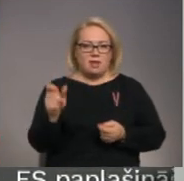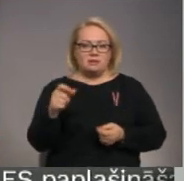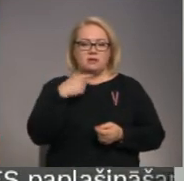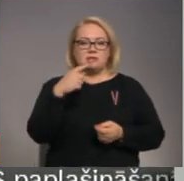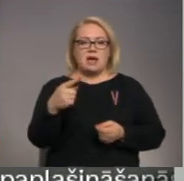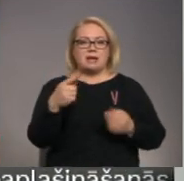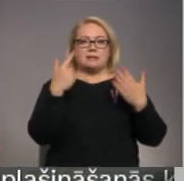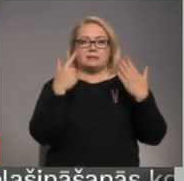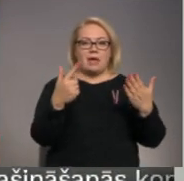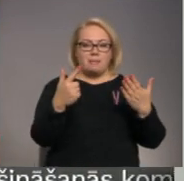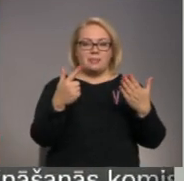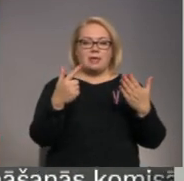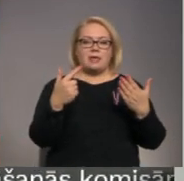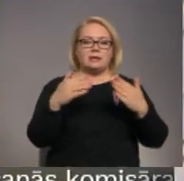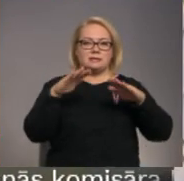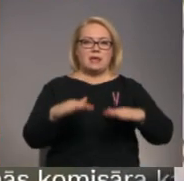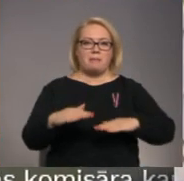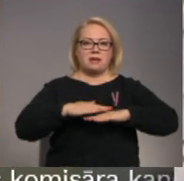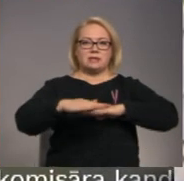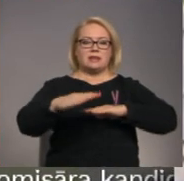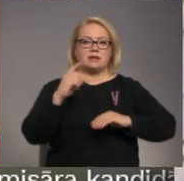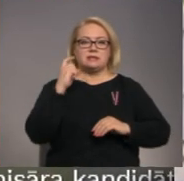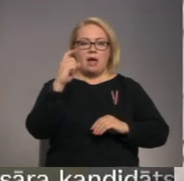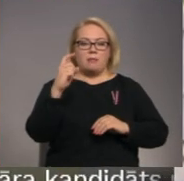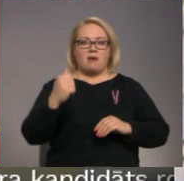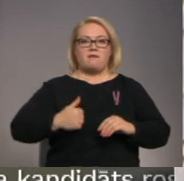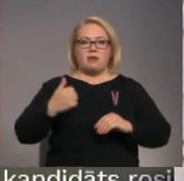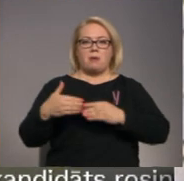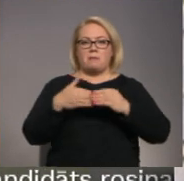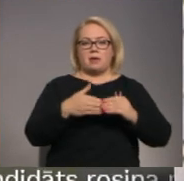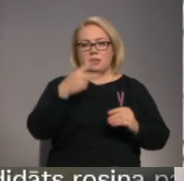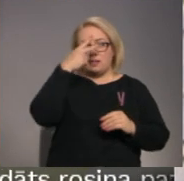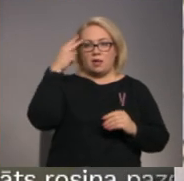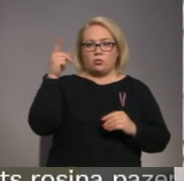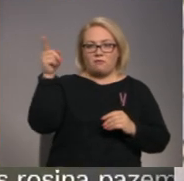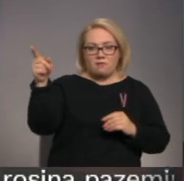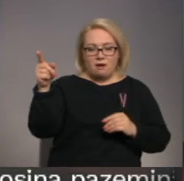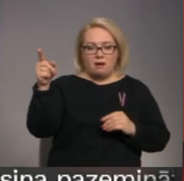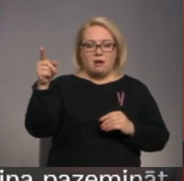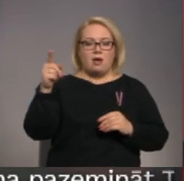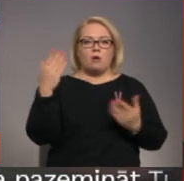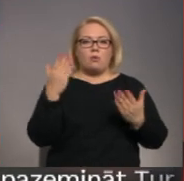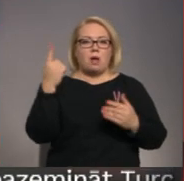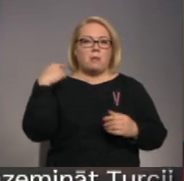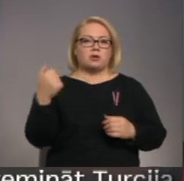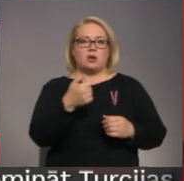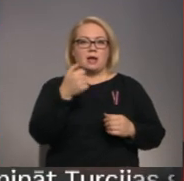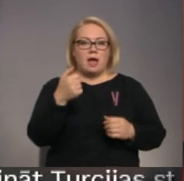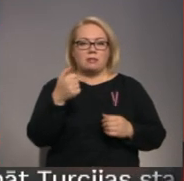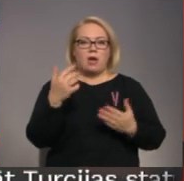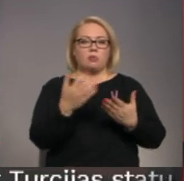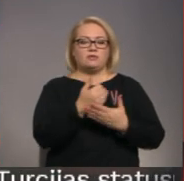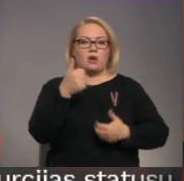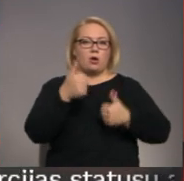septiņiem jaunajiem zemgrīdes tramvajiem, ko uzņēmumam ir piegādājusi lietuviešu kompānija RLV, kas pērnajā gadā vinēja